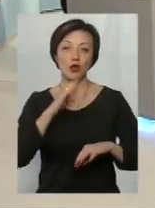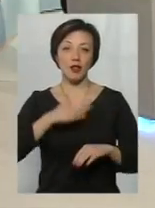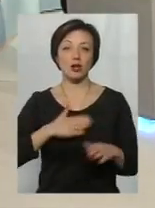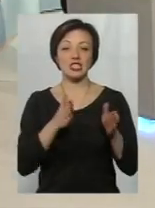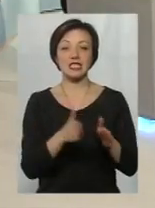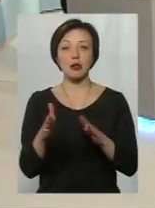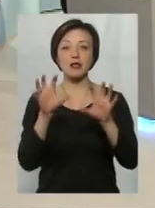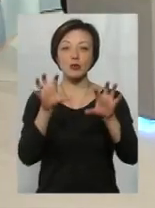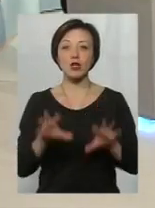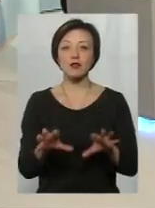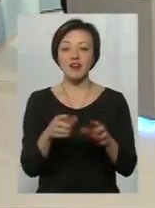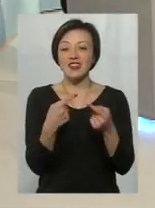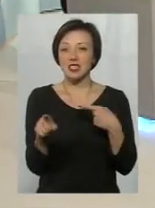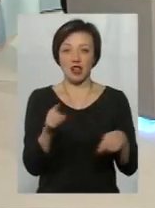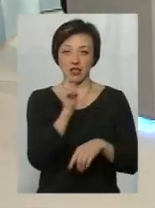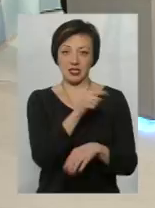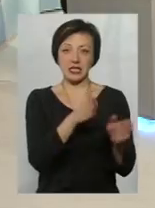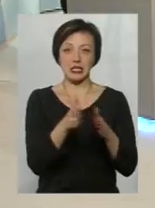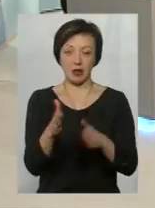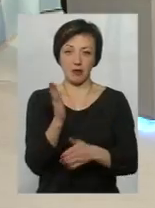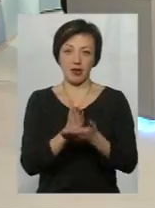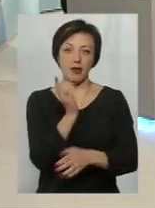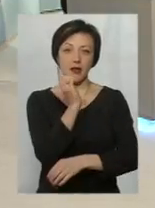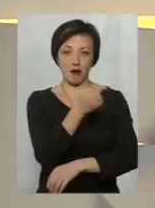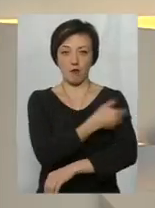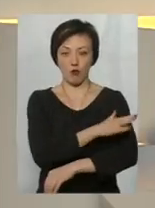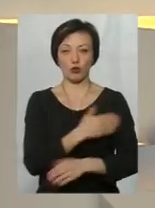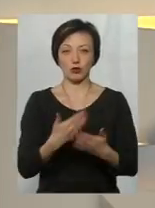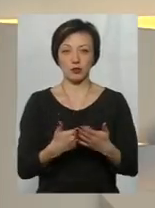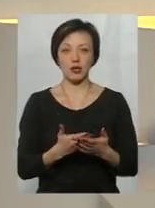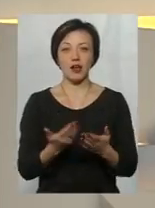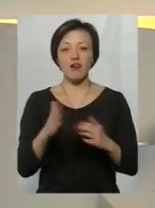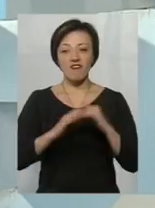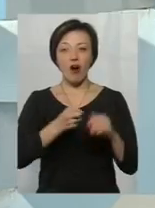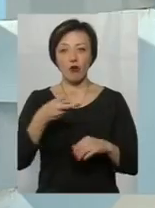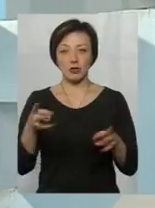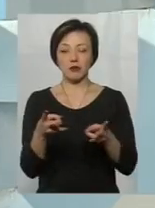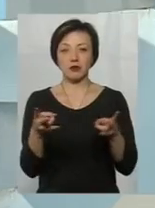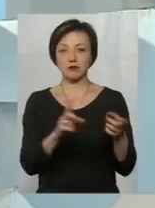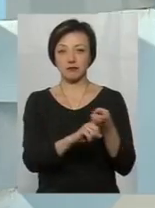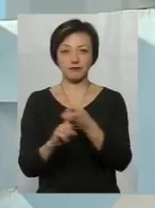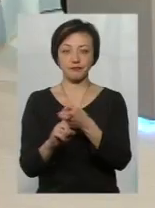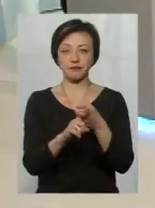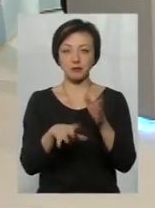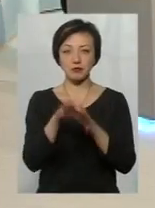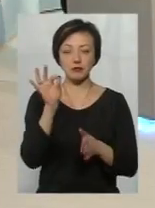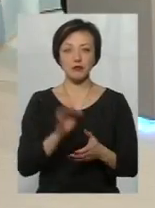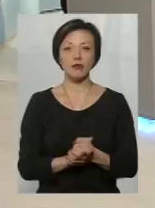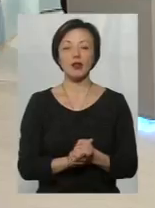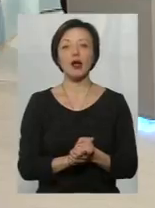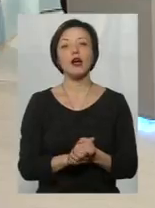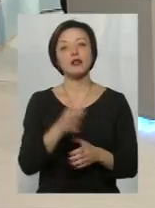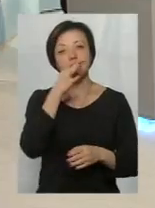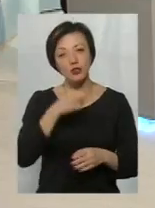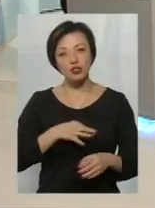система законодавства набагато відрізняється від тієї системи, яка є там. Так, тобто від фаху все ж таки також залежить. А скажіть, чи володієте